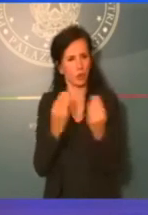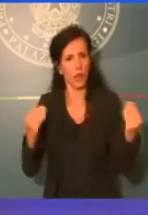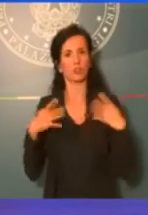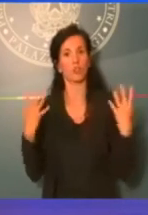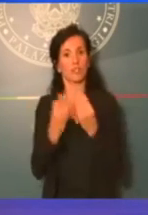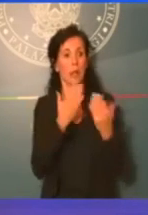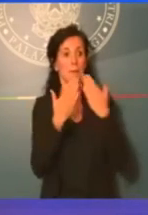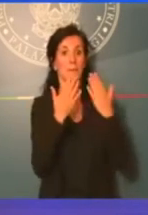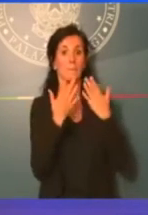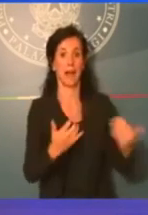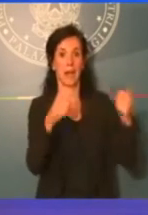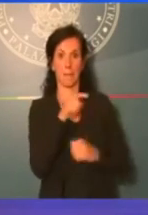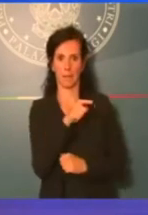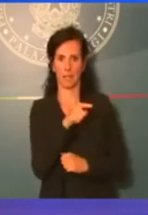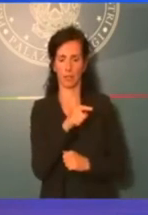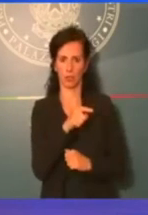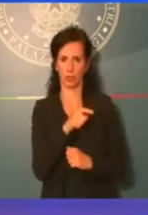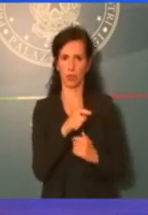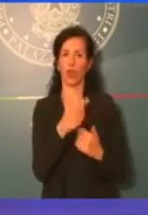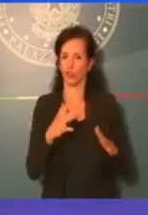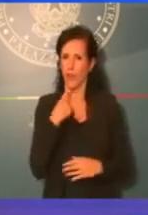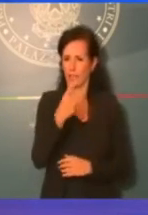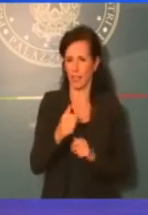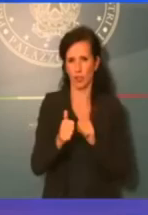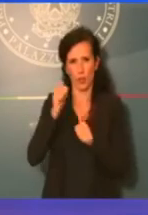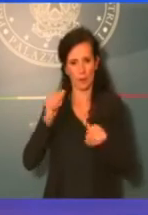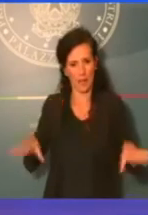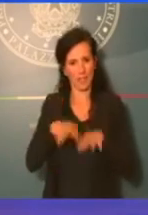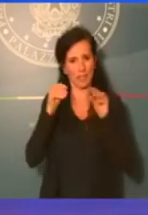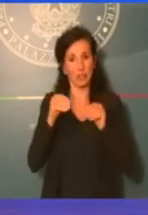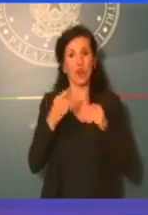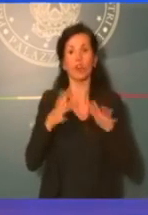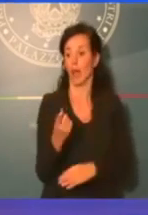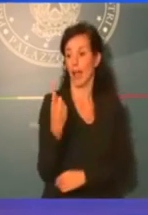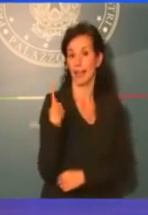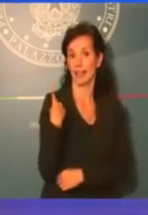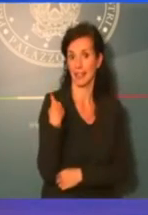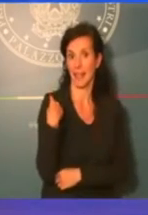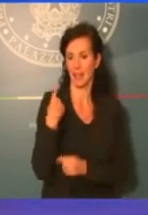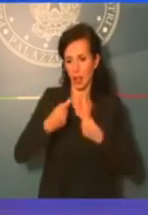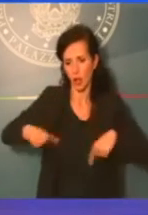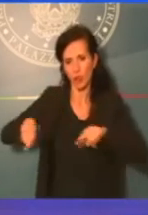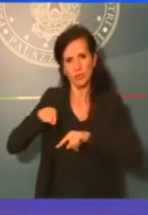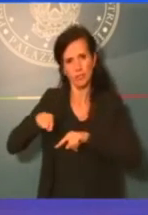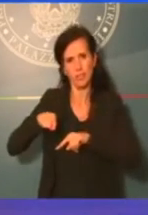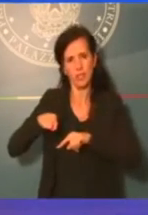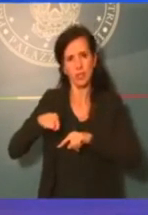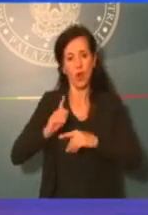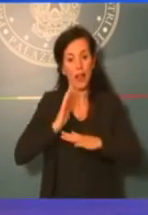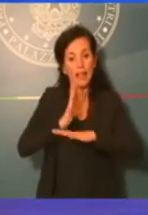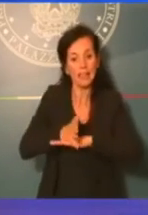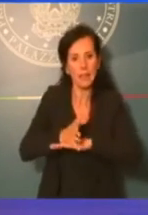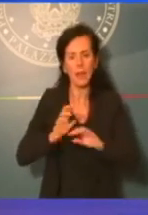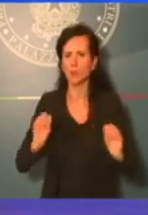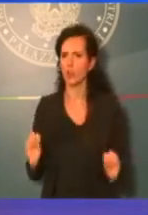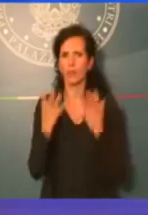premessa. Questo ci ha consentito ieri di poter dedicare a questo intervento rivoluzionario solo 4